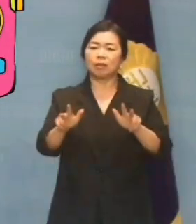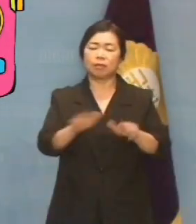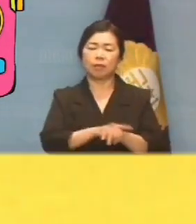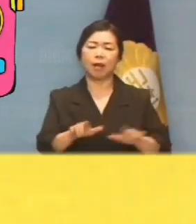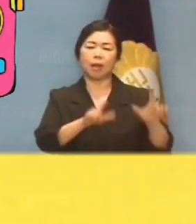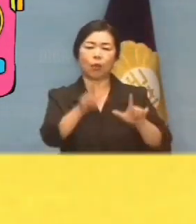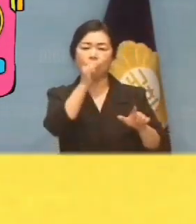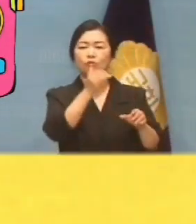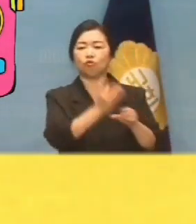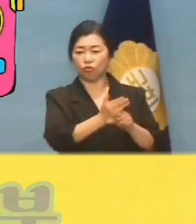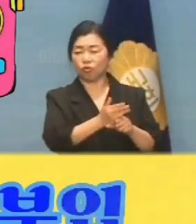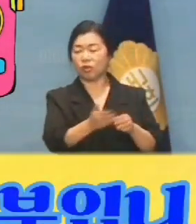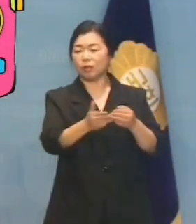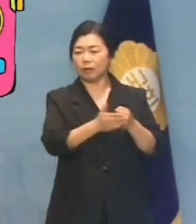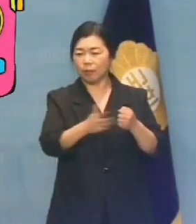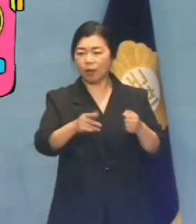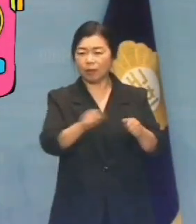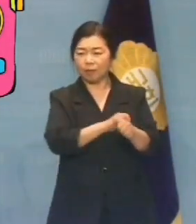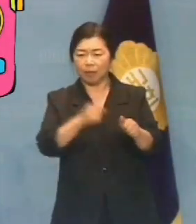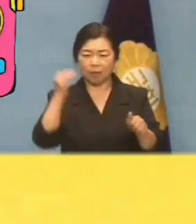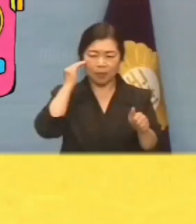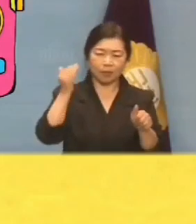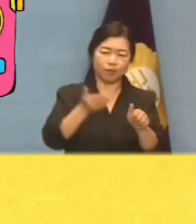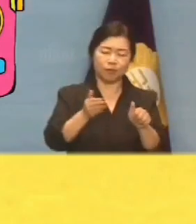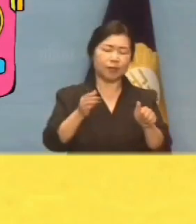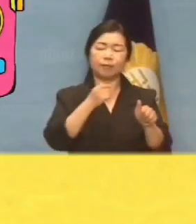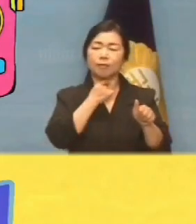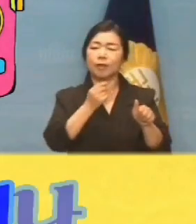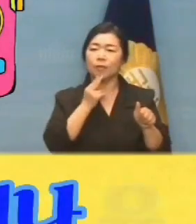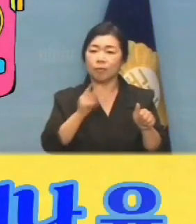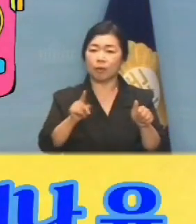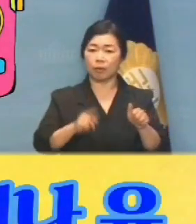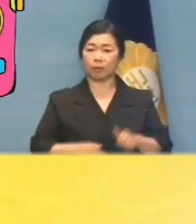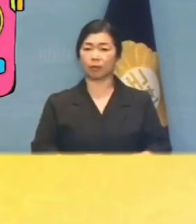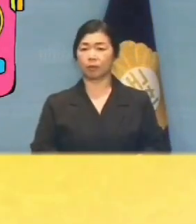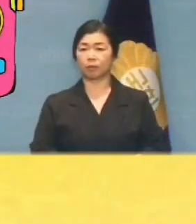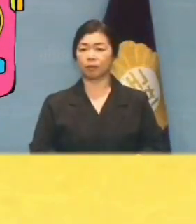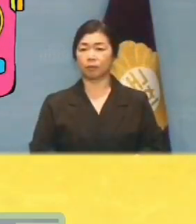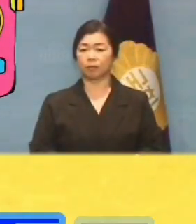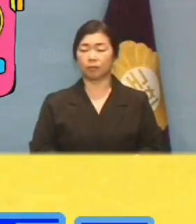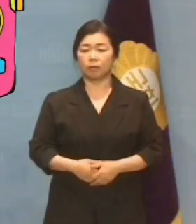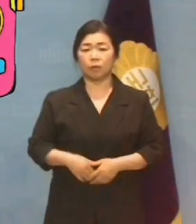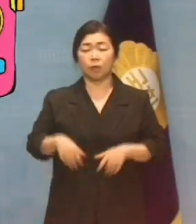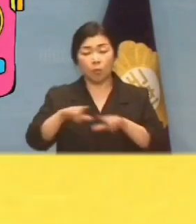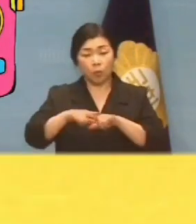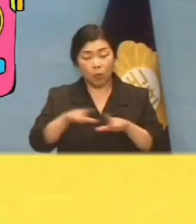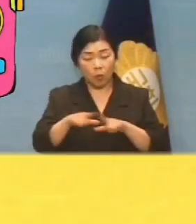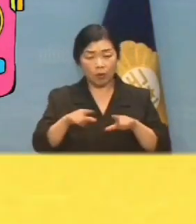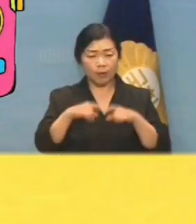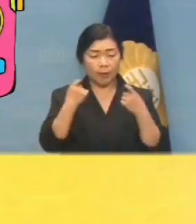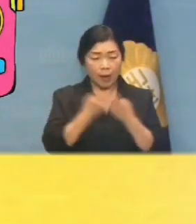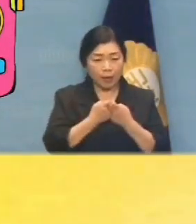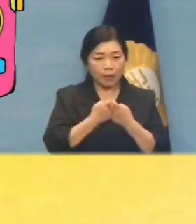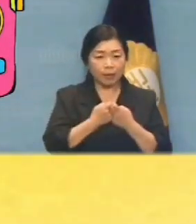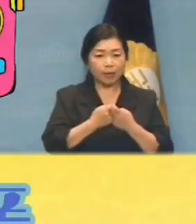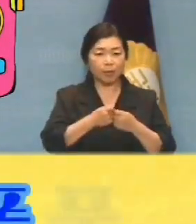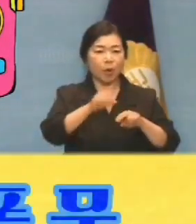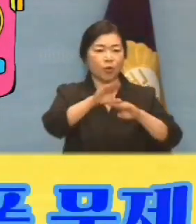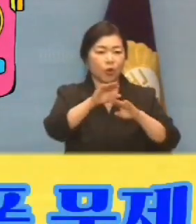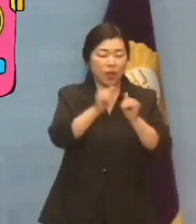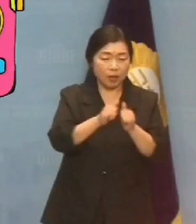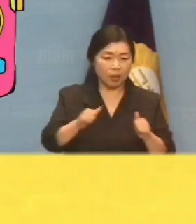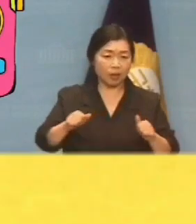가지 않도록 판단했다는 부분입니다. 일개 연예인이나 유튜버, 일반 개인들도 십수년 전